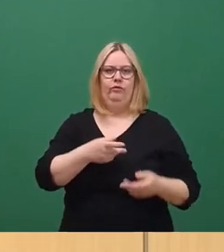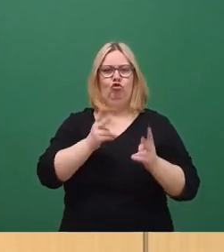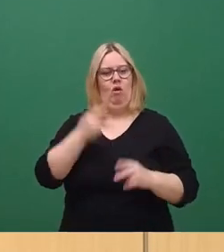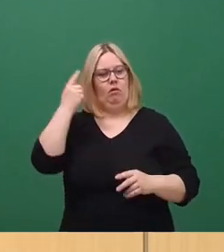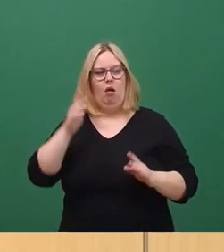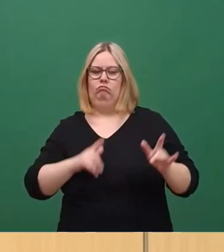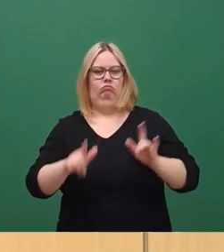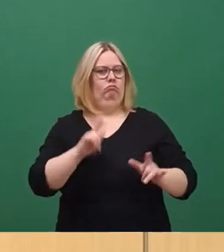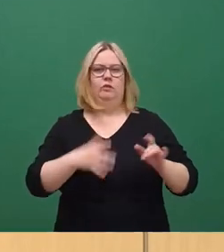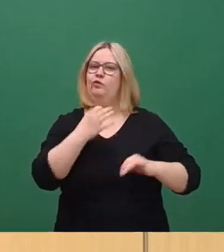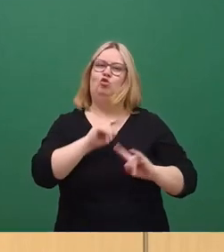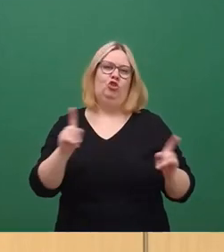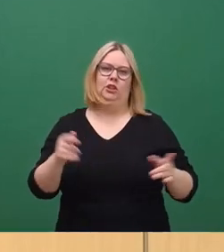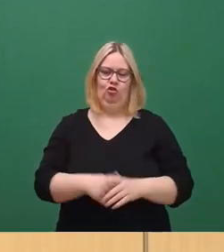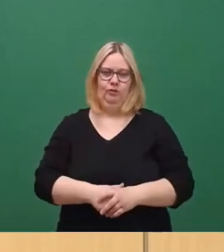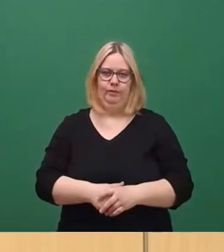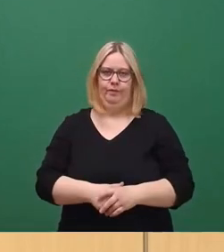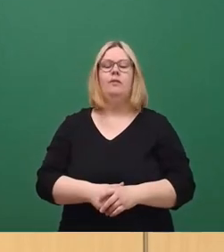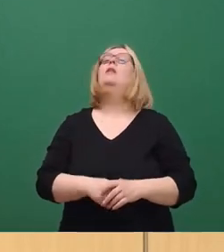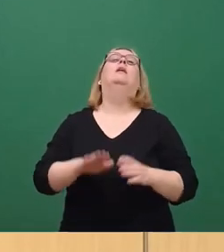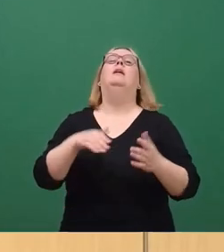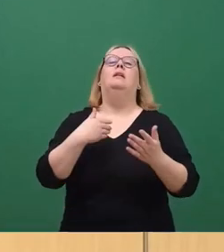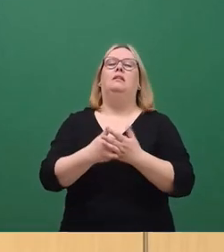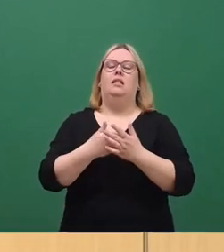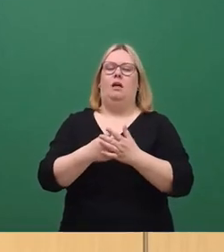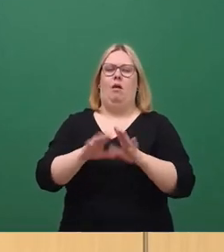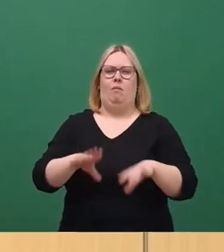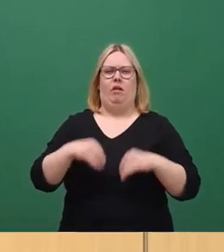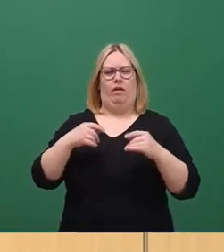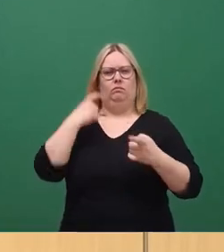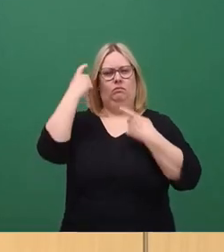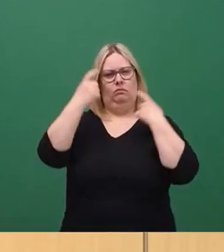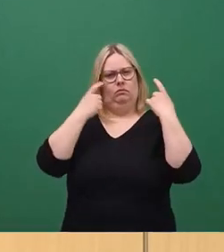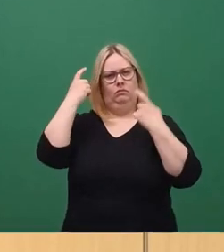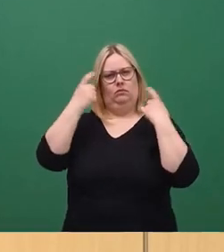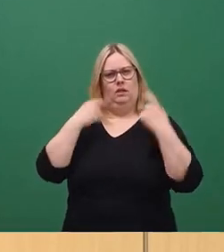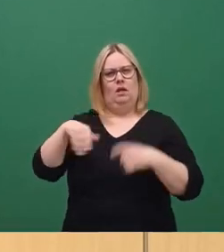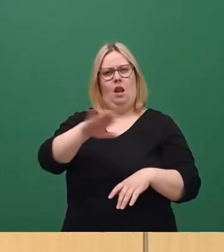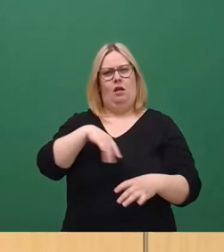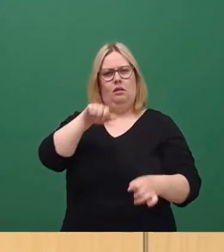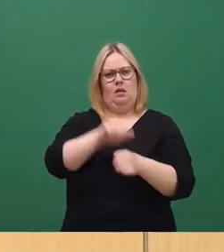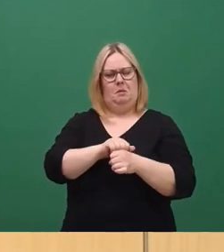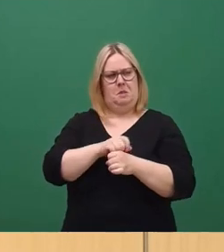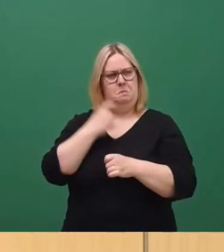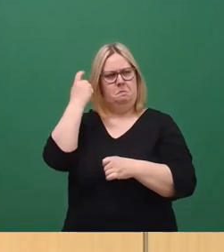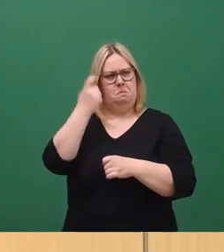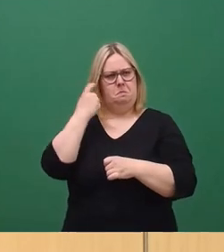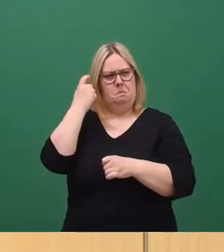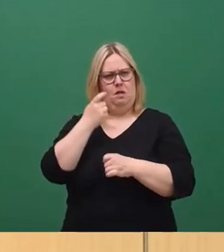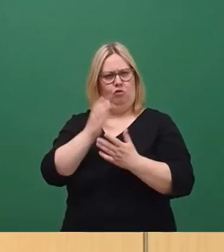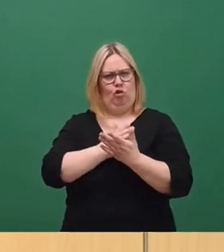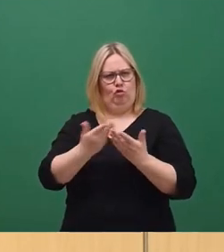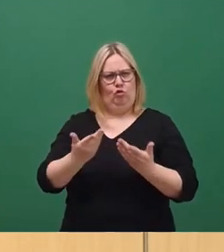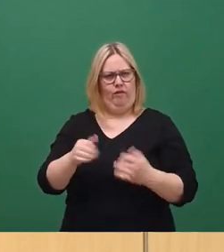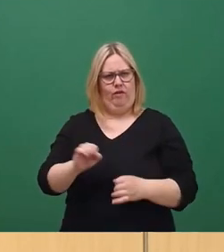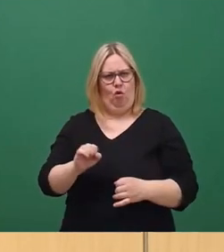wollte das nie. Deswegen irritiert mich die Entscheidung des Landesamtes doch sehr, denn sie ist